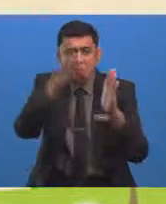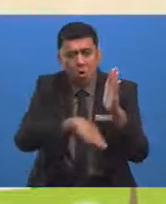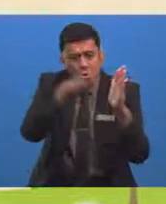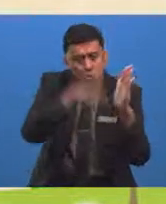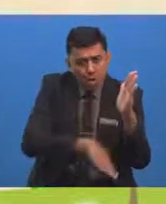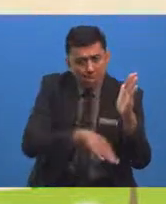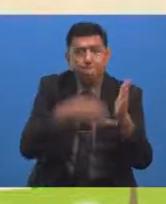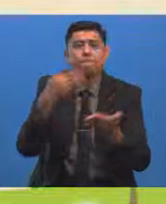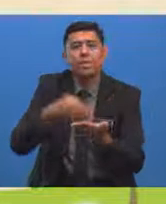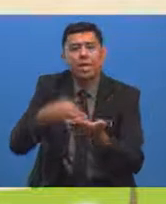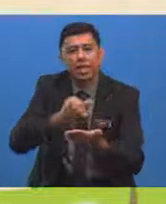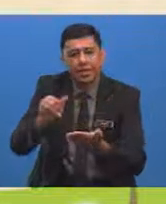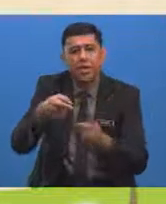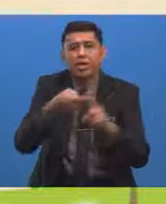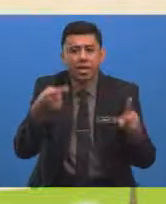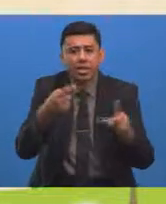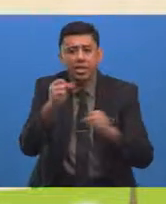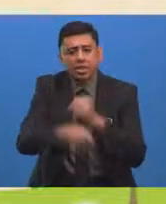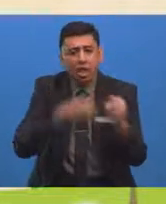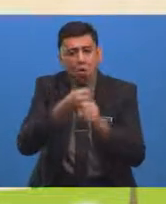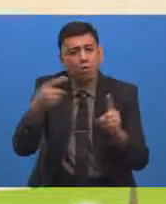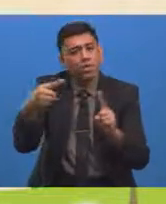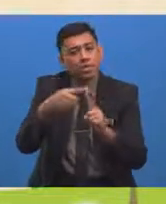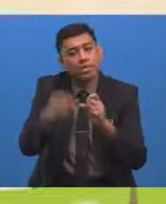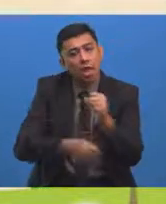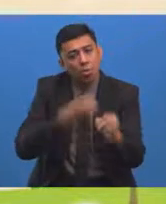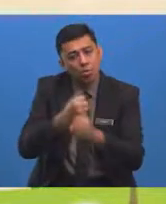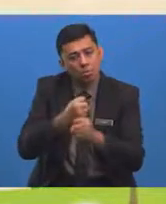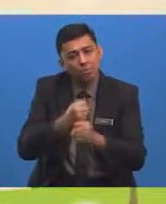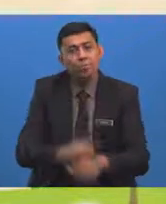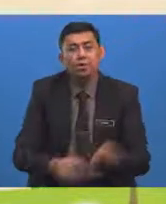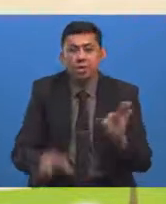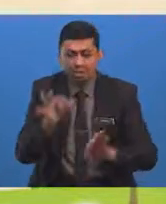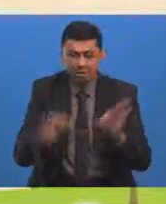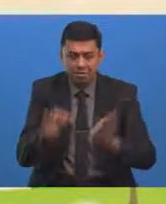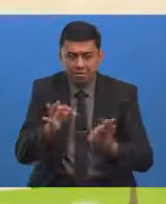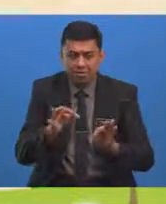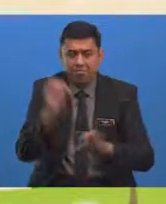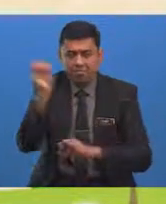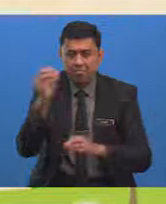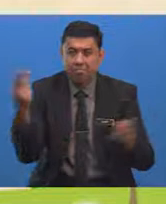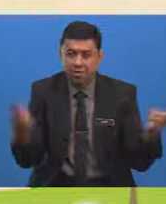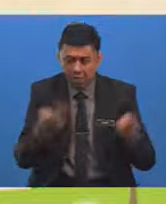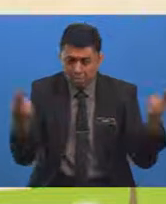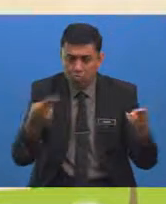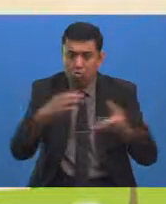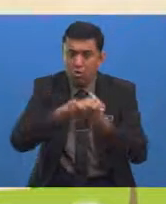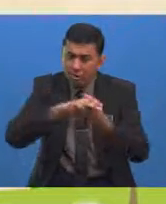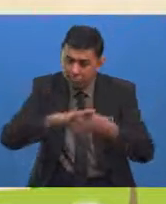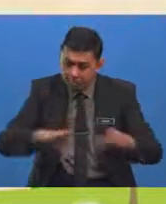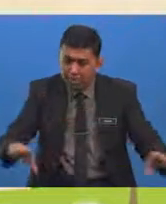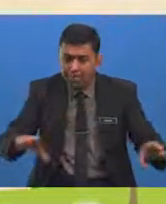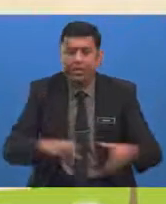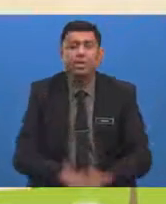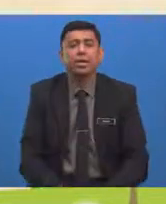bilangannya Dari tahun ke tahun Jika tiada usaha untuk menyelamatkan spesies